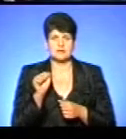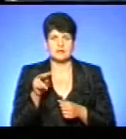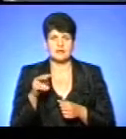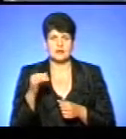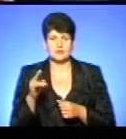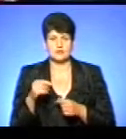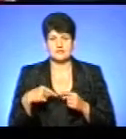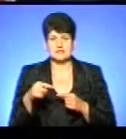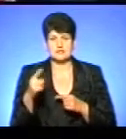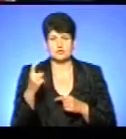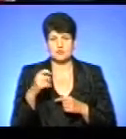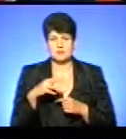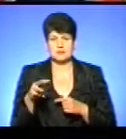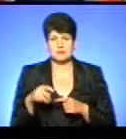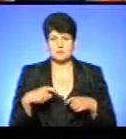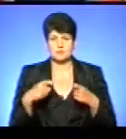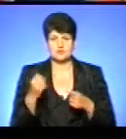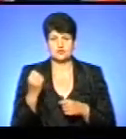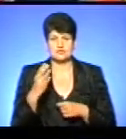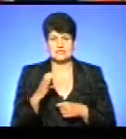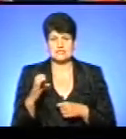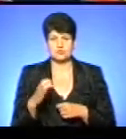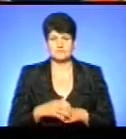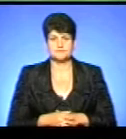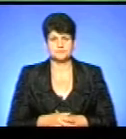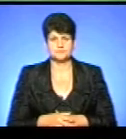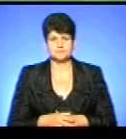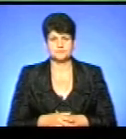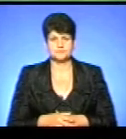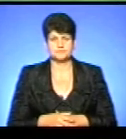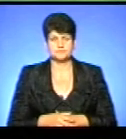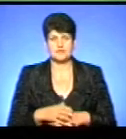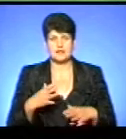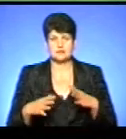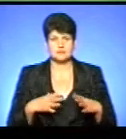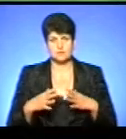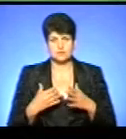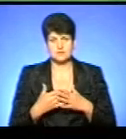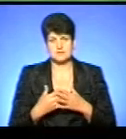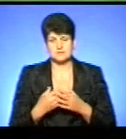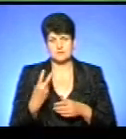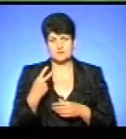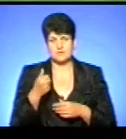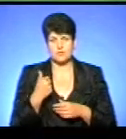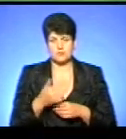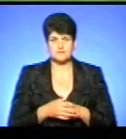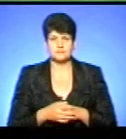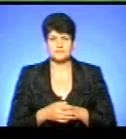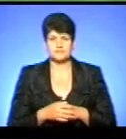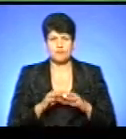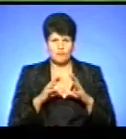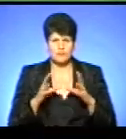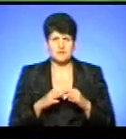Дистанцію 100 метрів пробігла за 14 секунд. Тренуюсь я десь років два. В